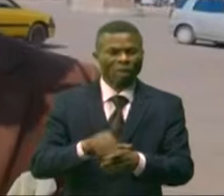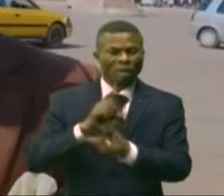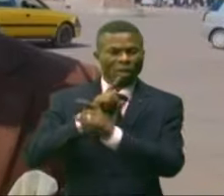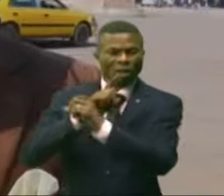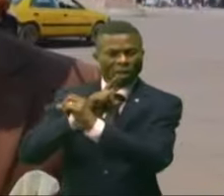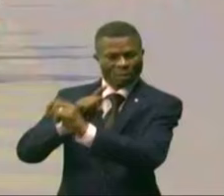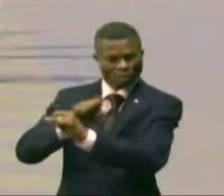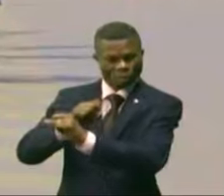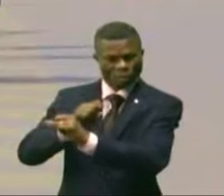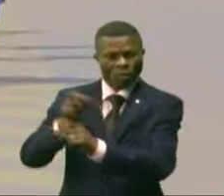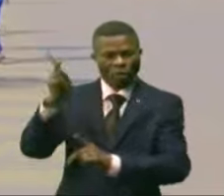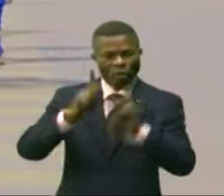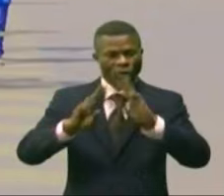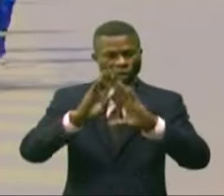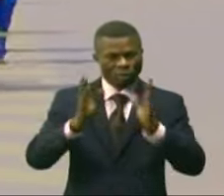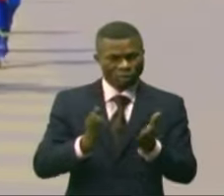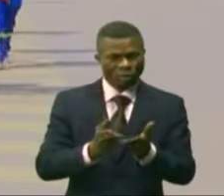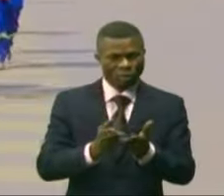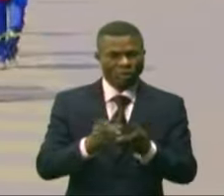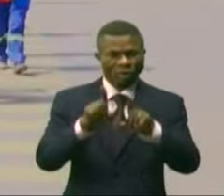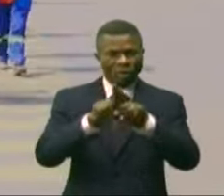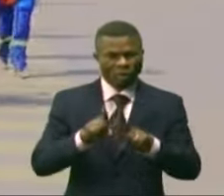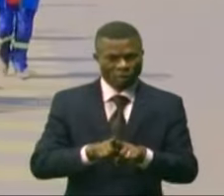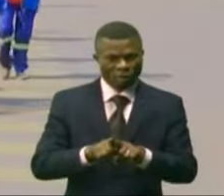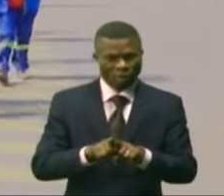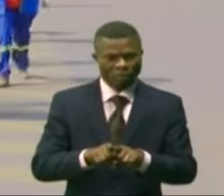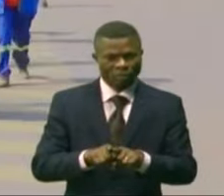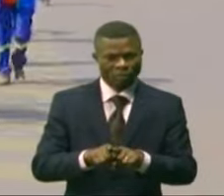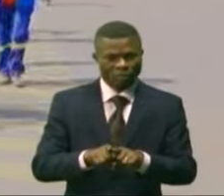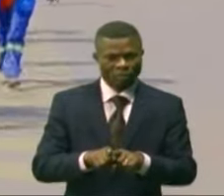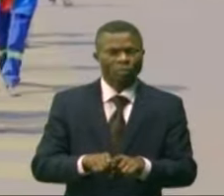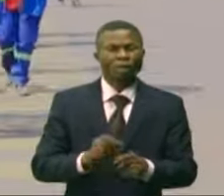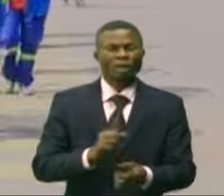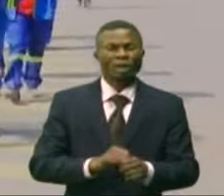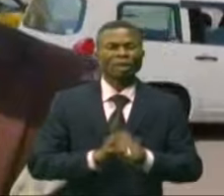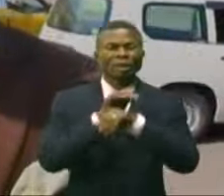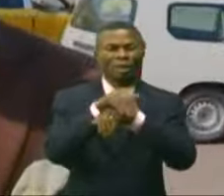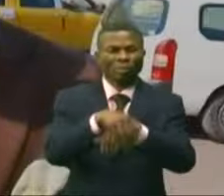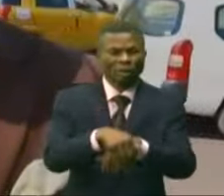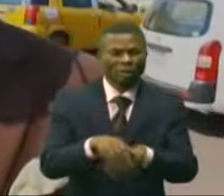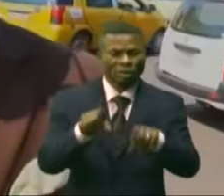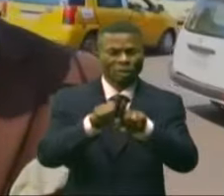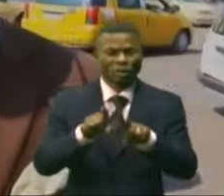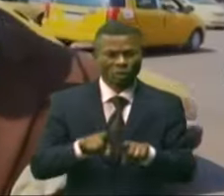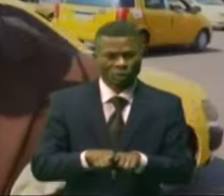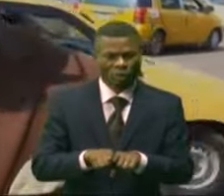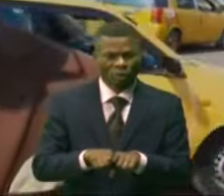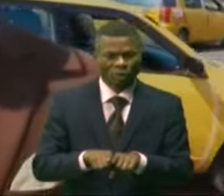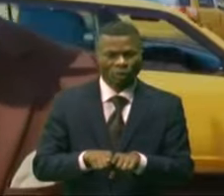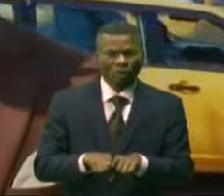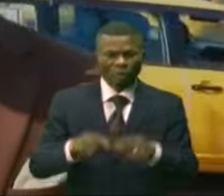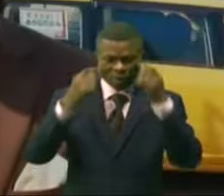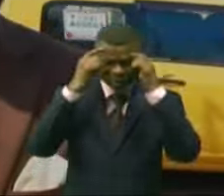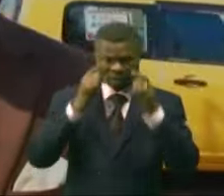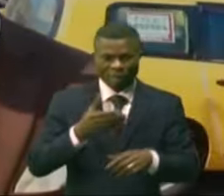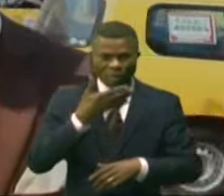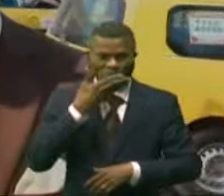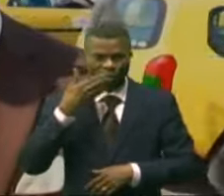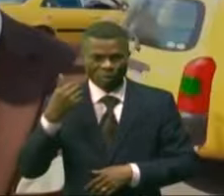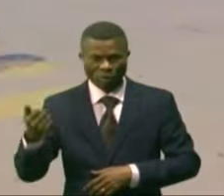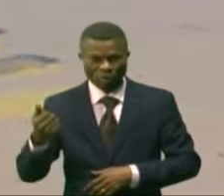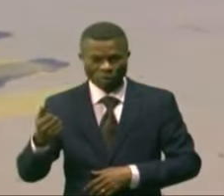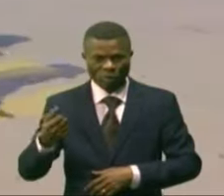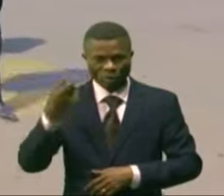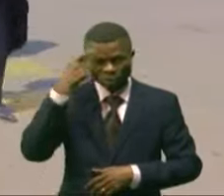de la population et aussi ça fait partie d'une bonne mesure qui aide notre